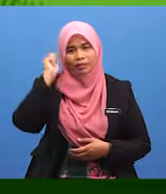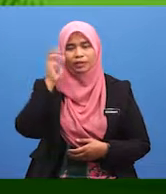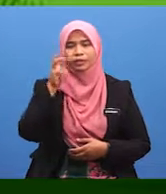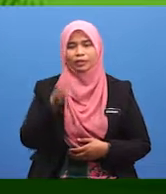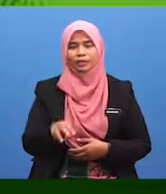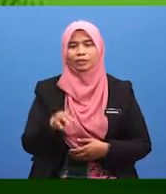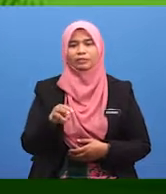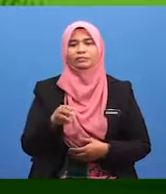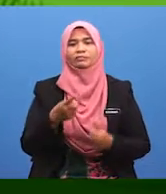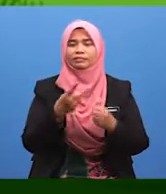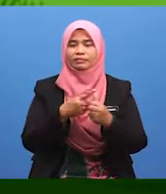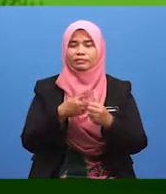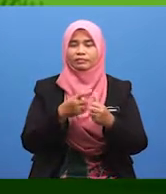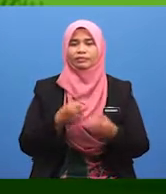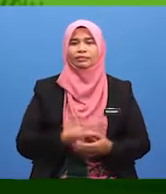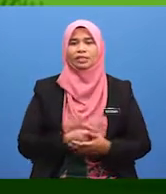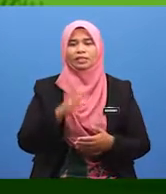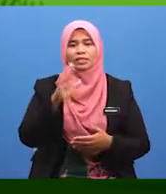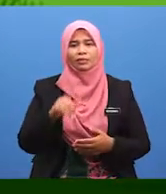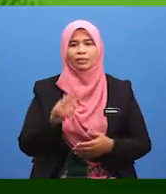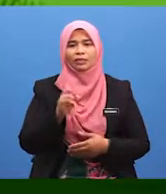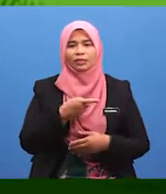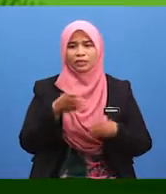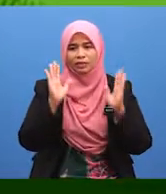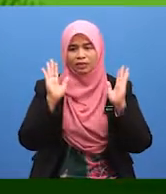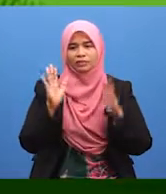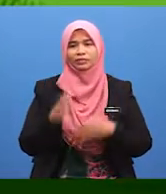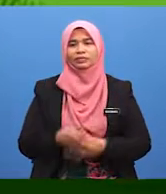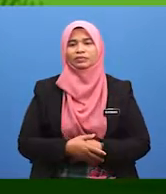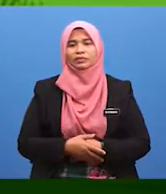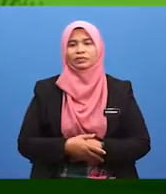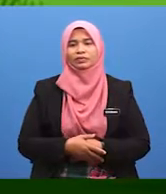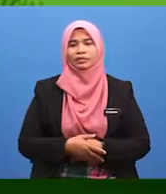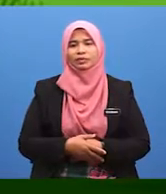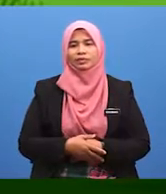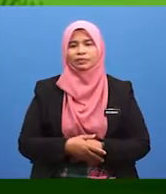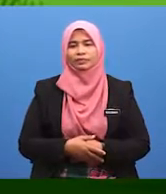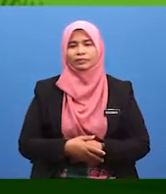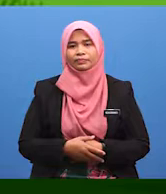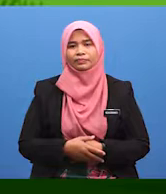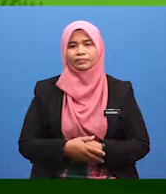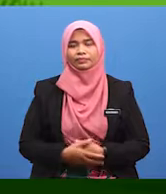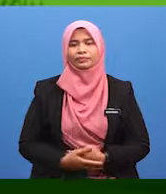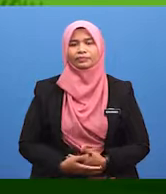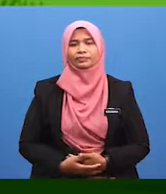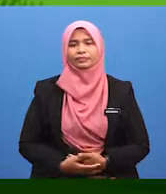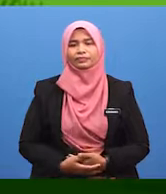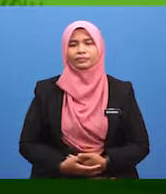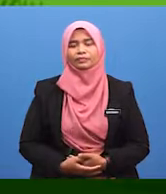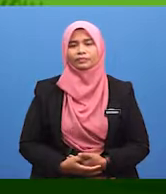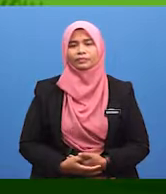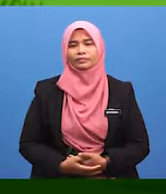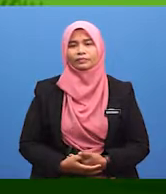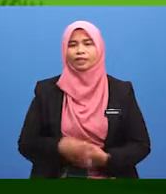mandi wajib dahulu sebelum kita menunaikan solat.